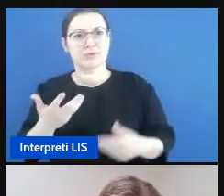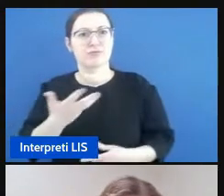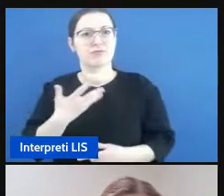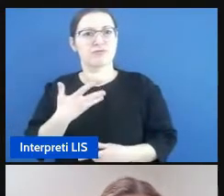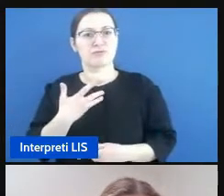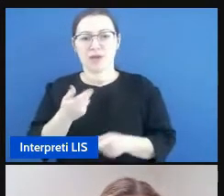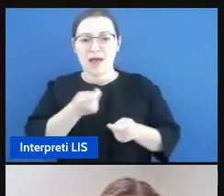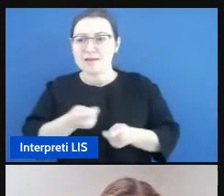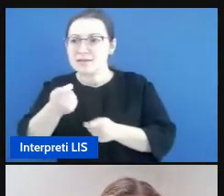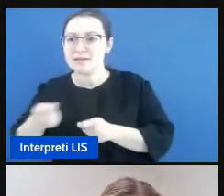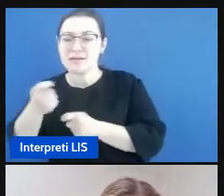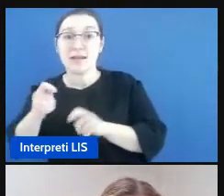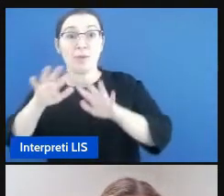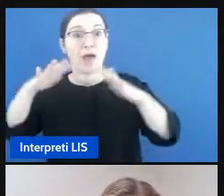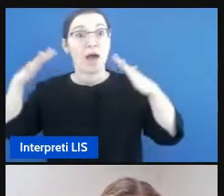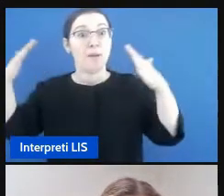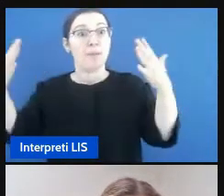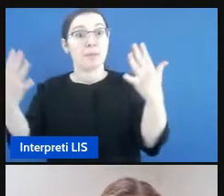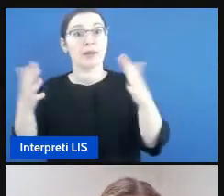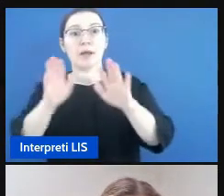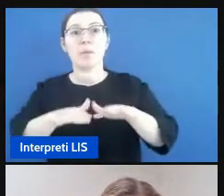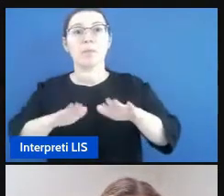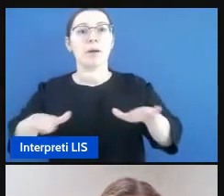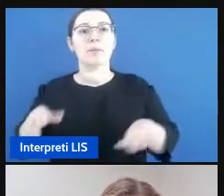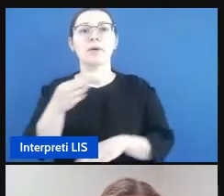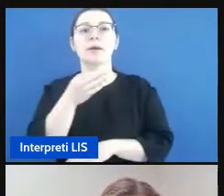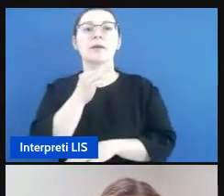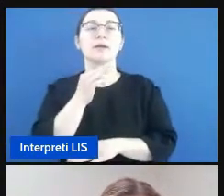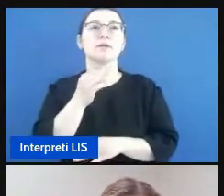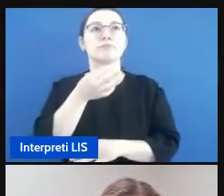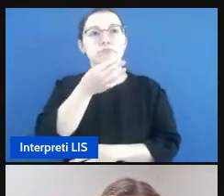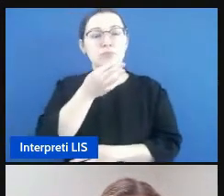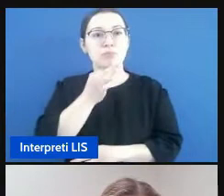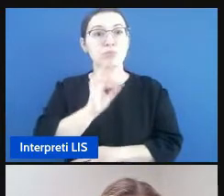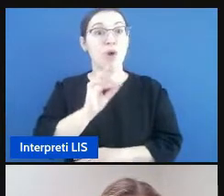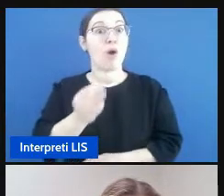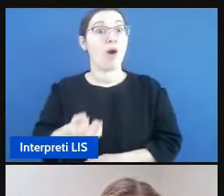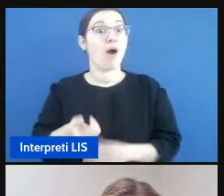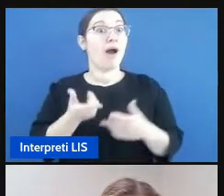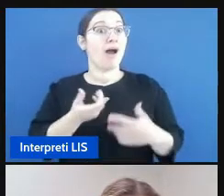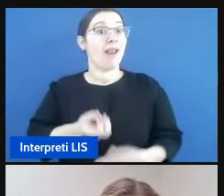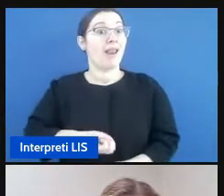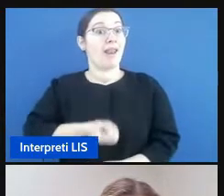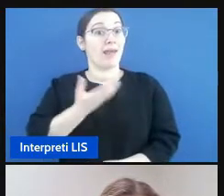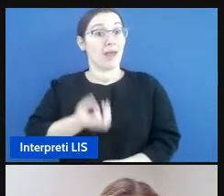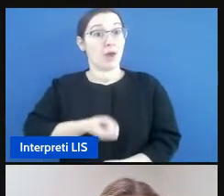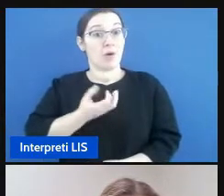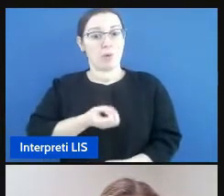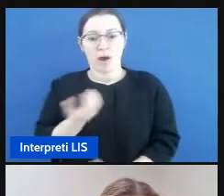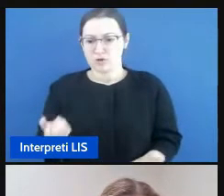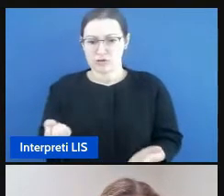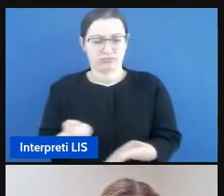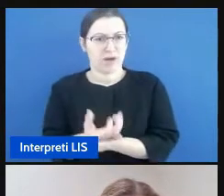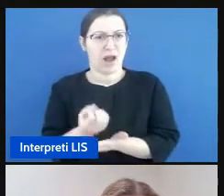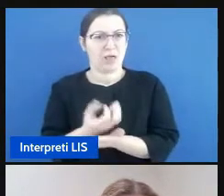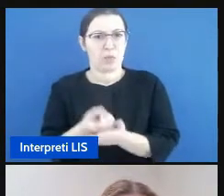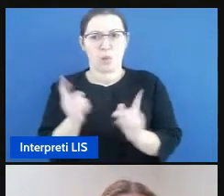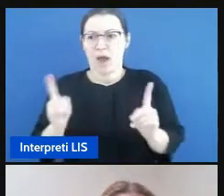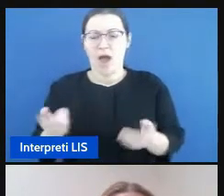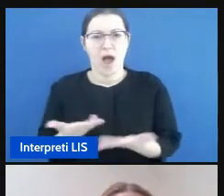che provengono dall'ambiente circostante i bambini sono in grado di sviluppare il linguaggio in modo naturale e spontaneo